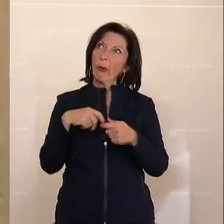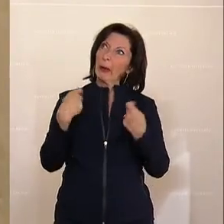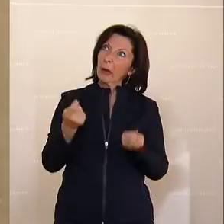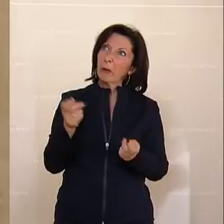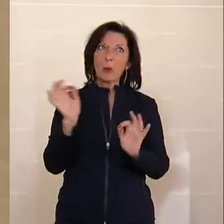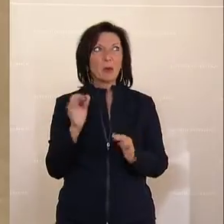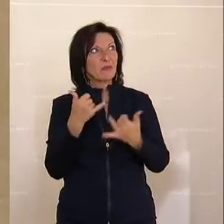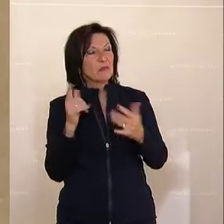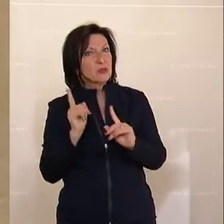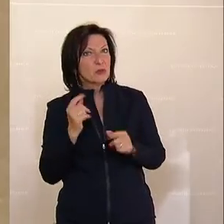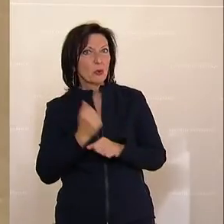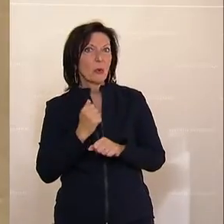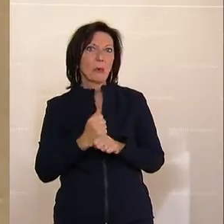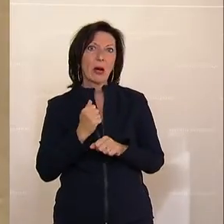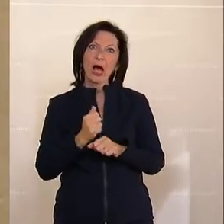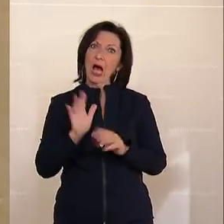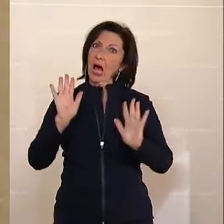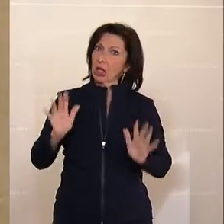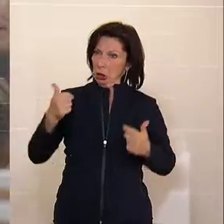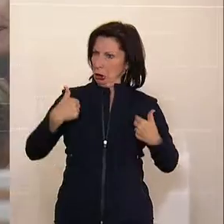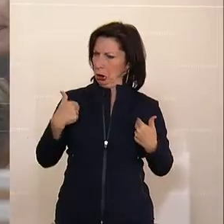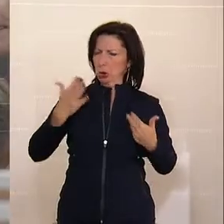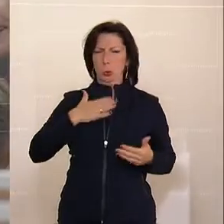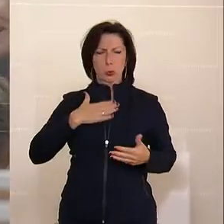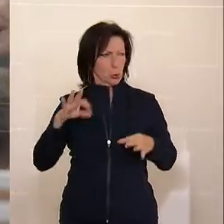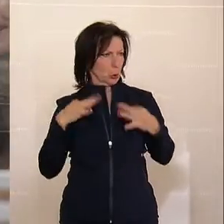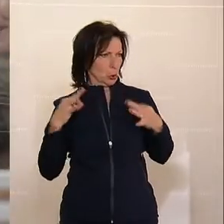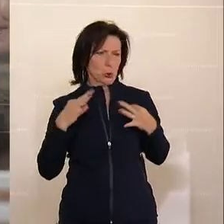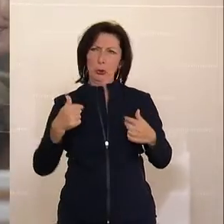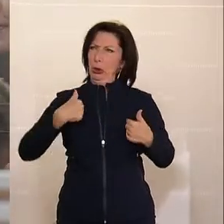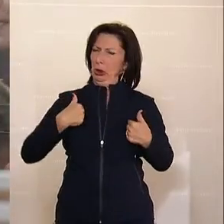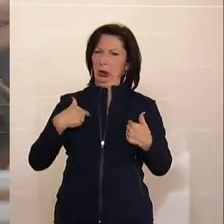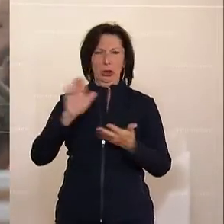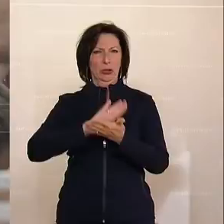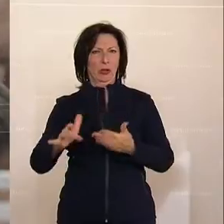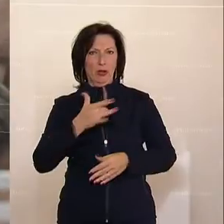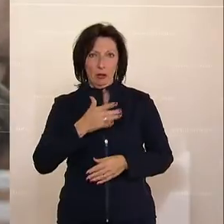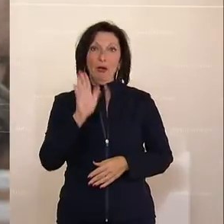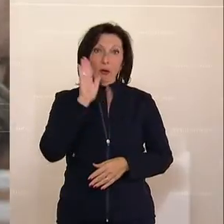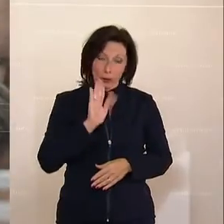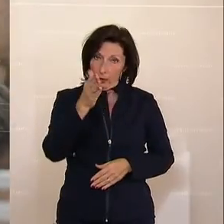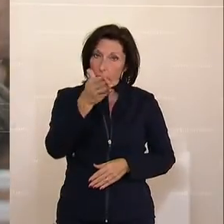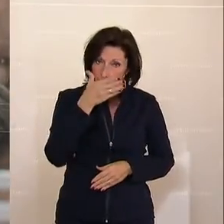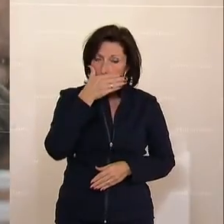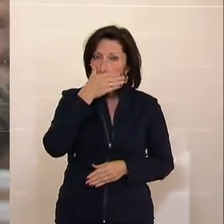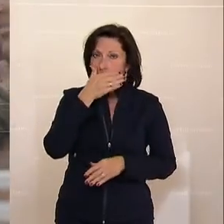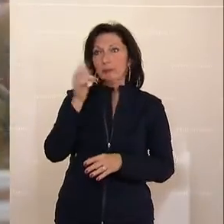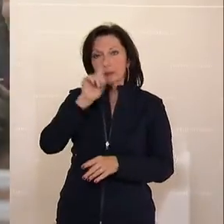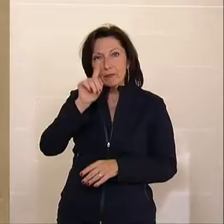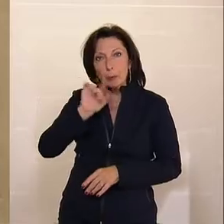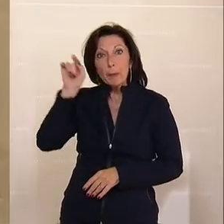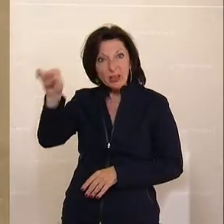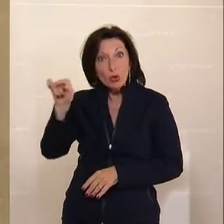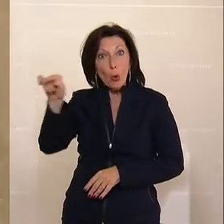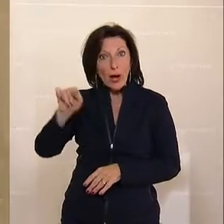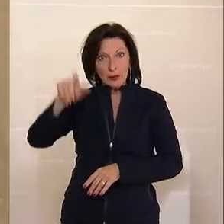wir denn damit? Und vor allem, ich bin so gesund, mich kann das sowieso nicht treffen. Die sollen einmal mit Leuten reden, die wirklich dort arbeiten, die Erfahrung haben und